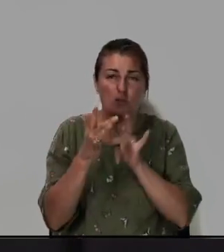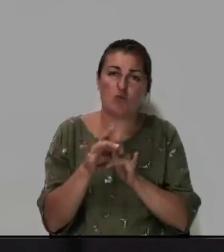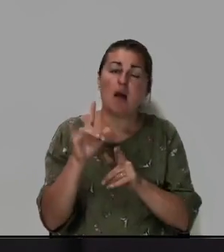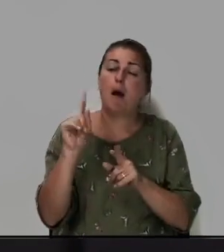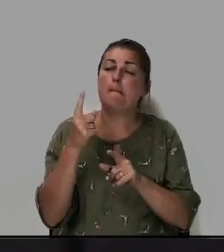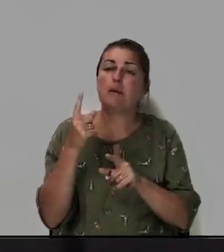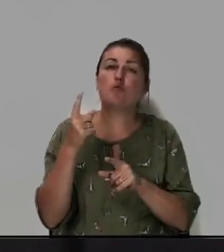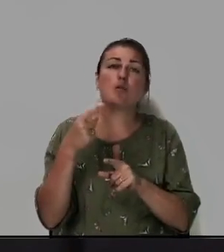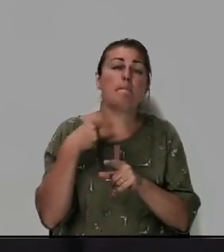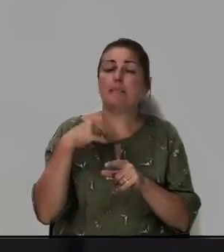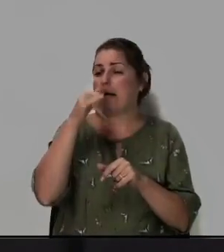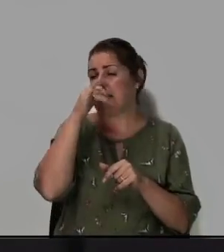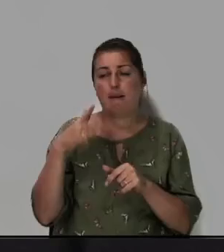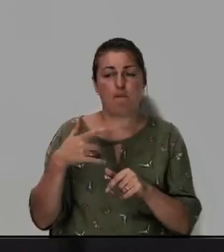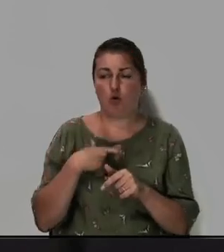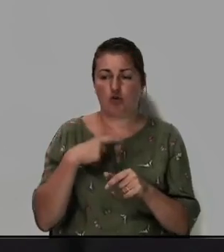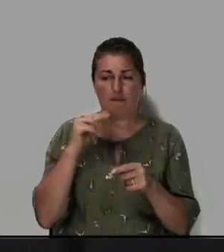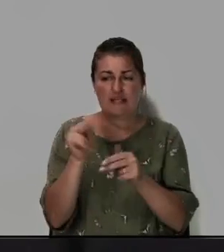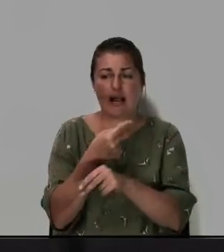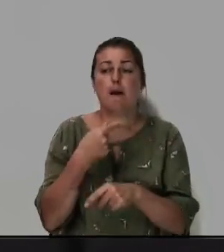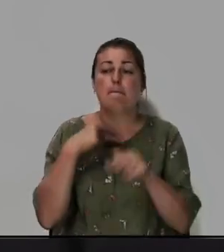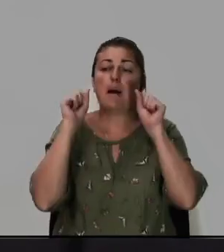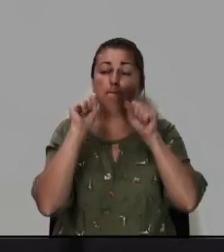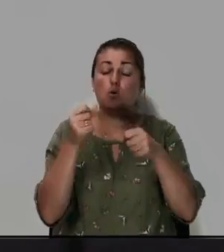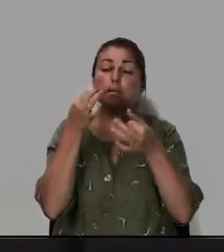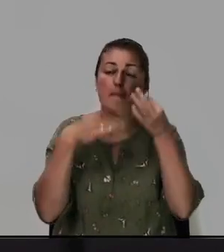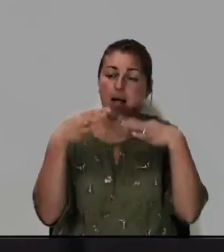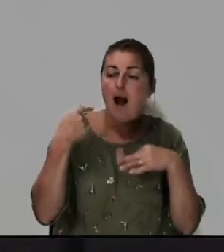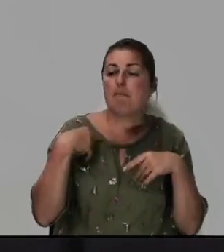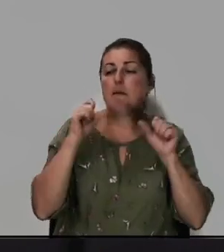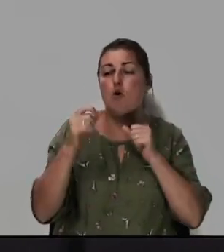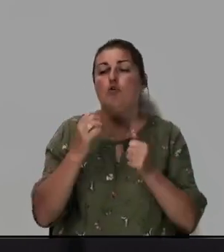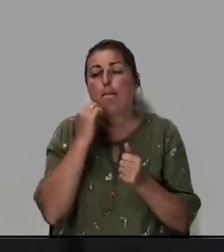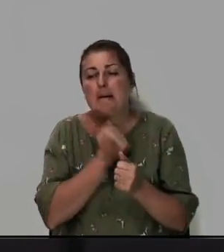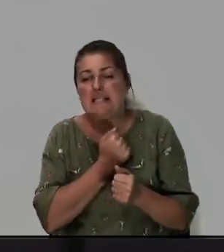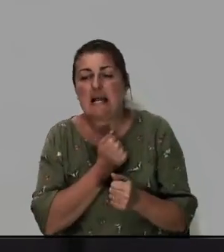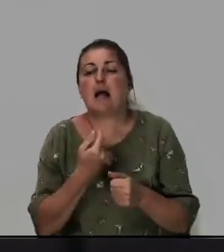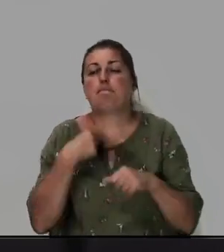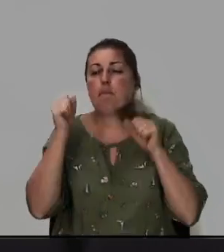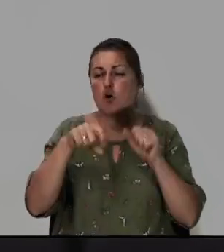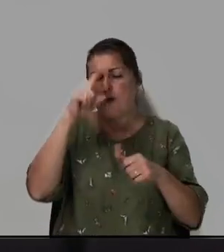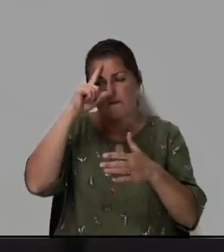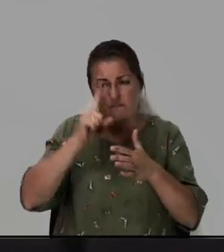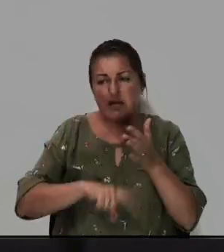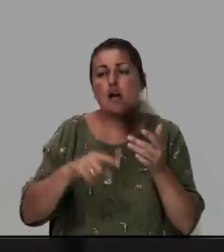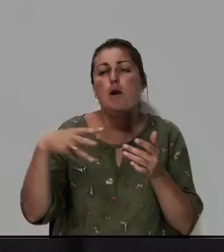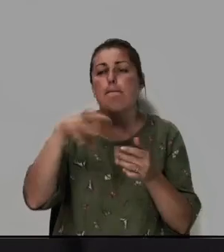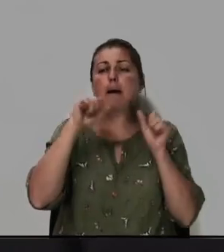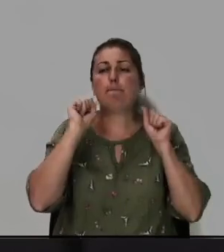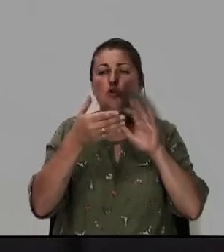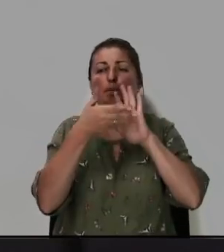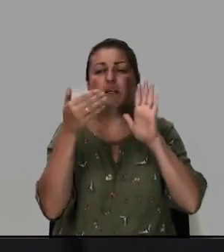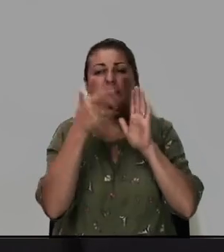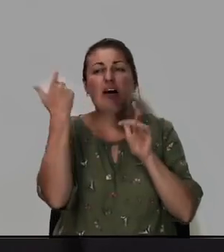потому что мы не можем исцелить, мы можем плакать, мы можем сострадать, мы можем верить, мы можем призывать